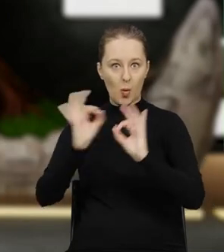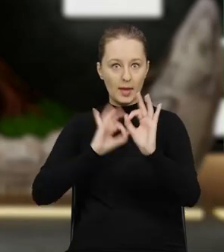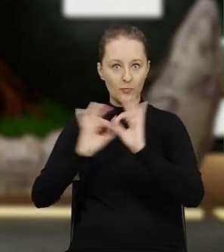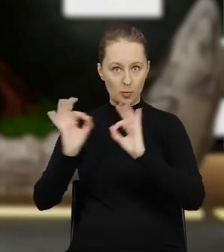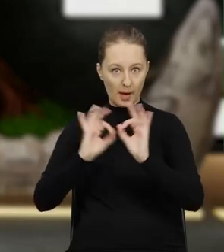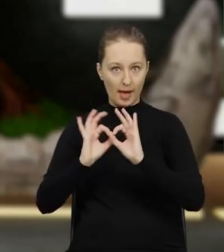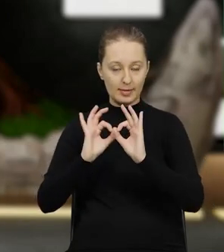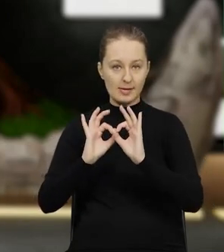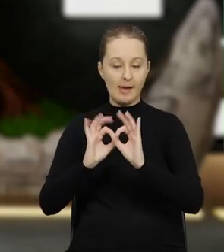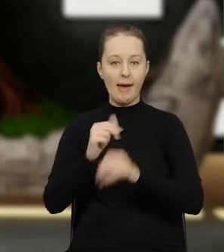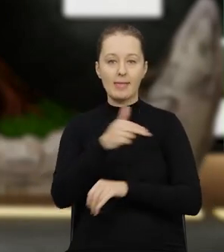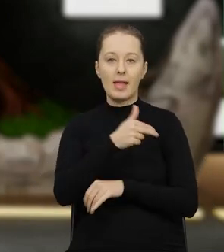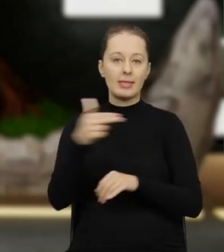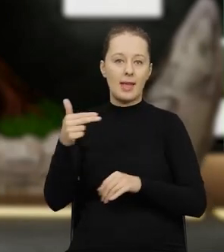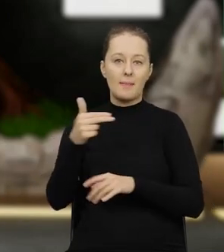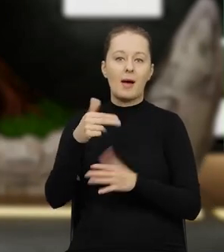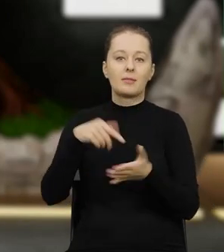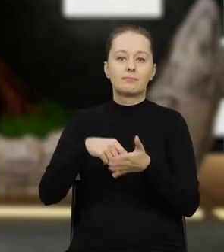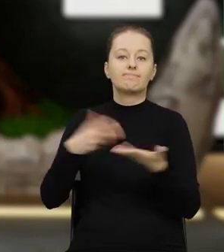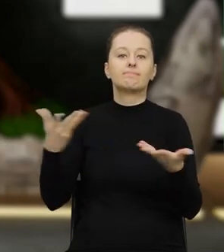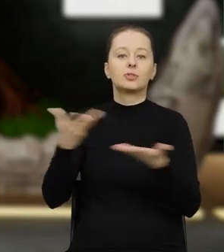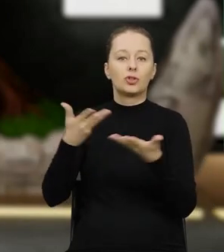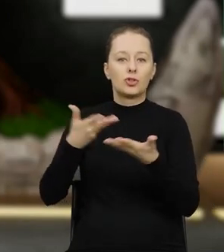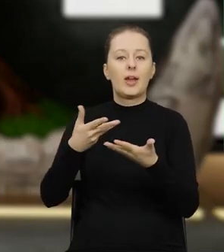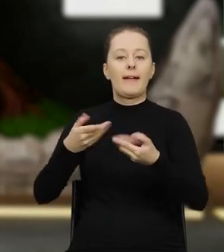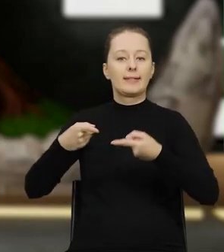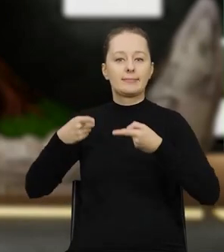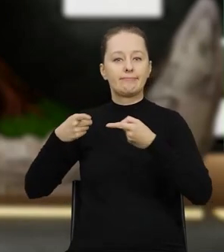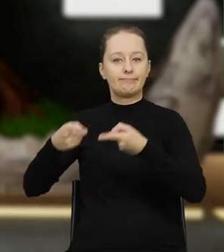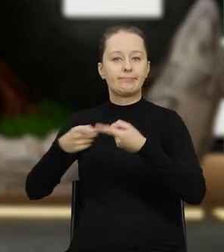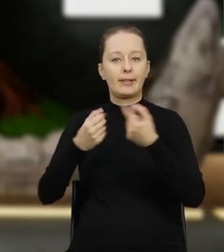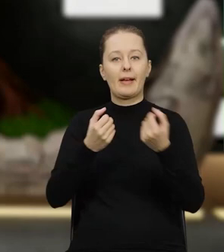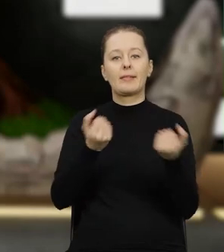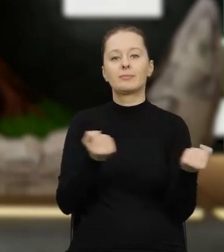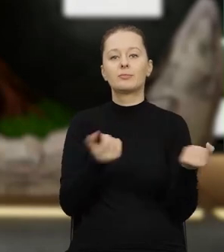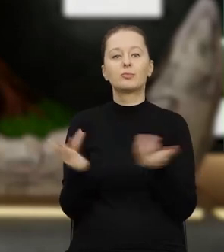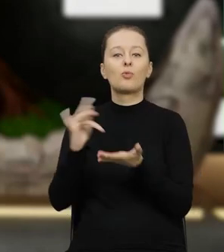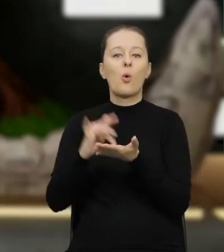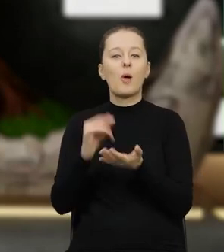informacje na temat instalacji, do której odpady są skierowane.